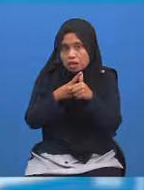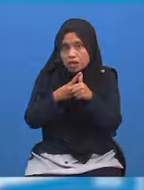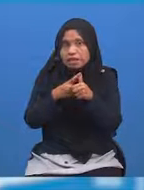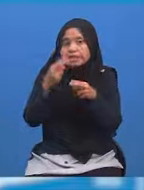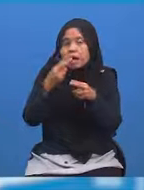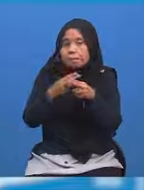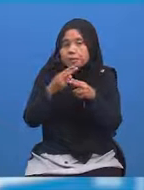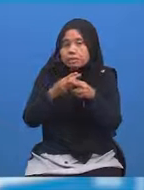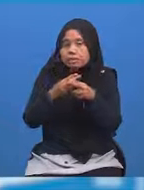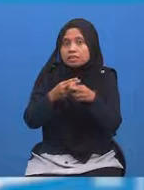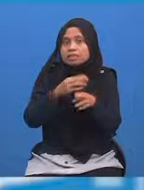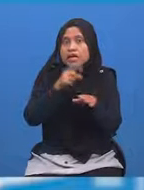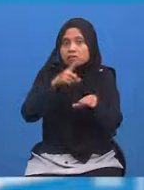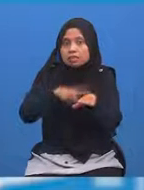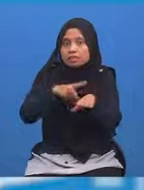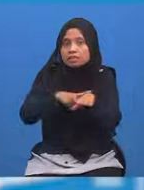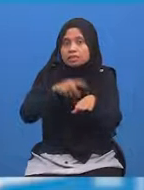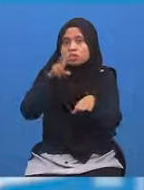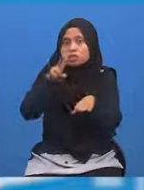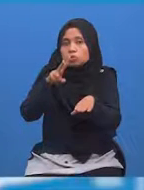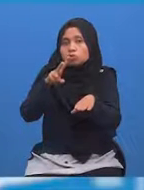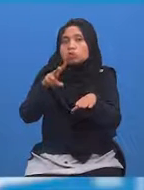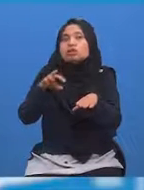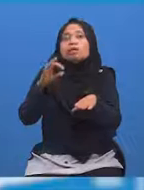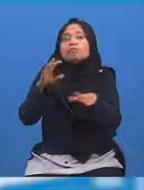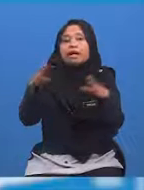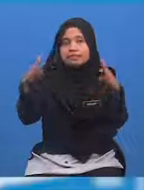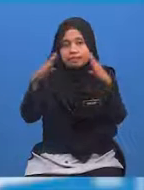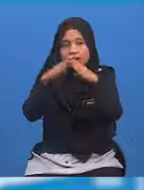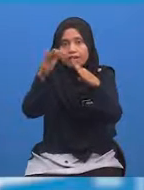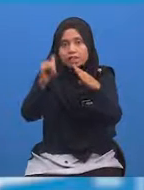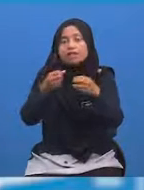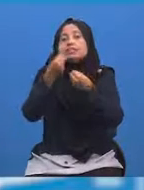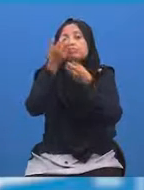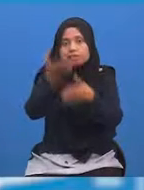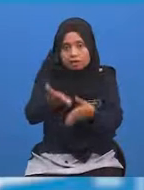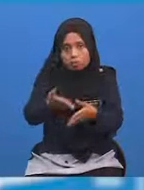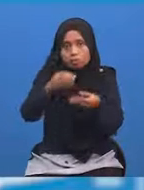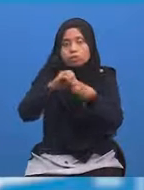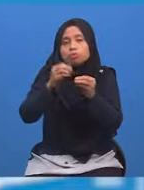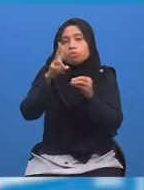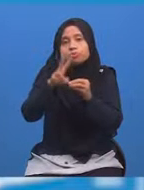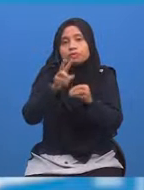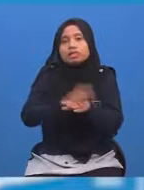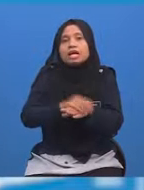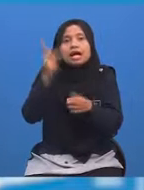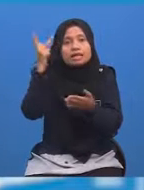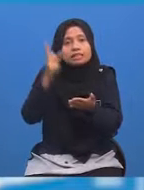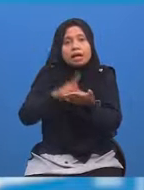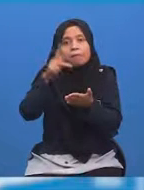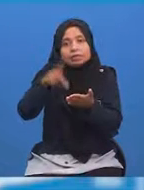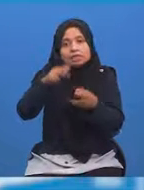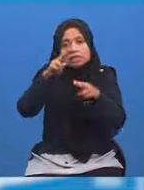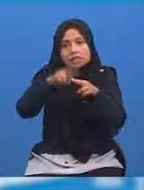nama dan masa Dua buah bandar yang dinyatakan Kedua Kenal pasti